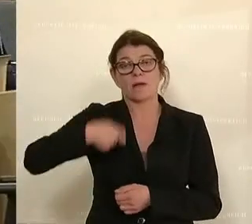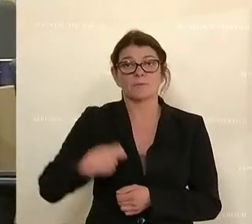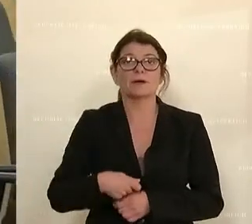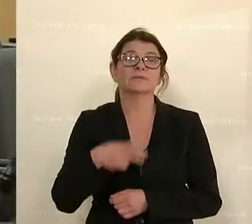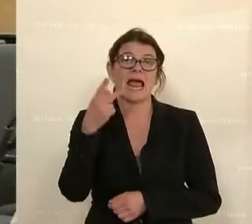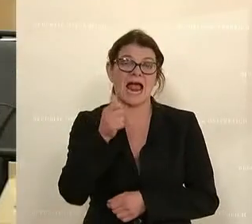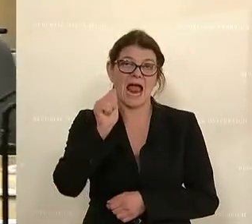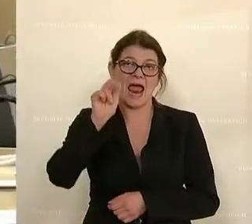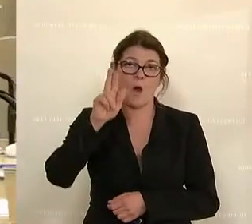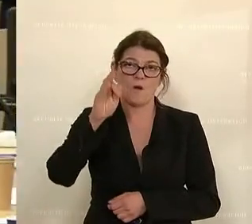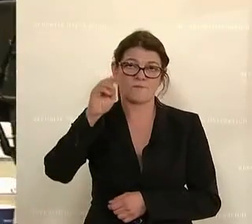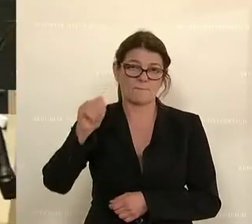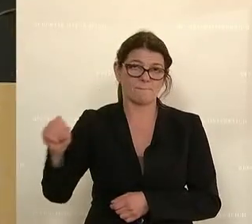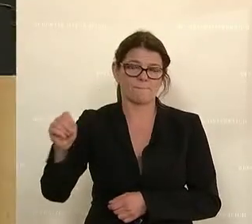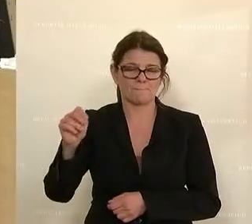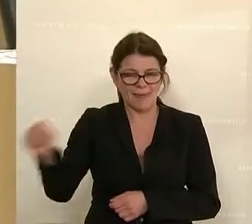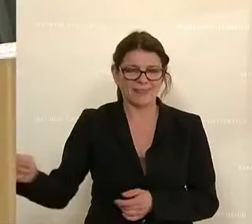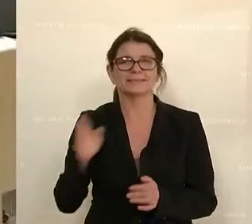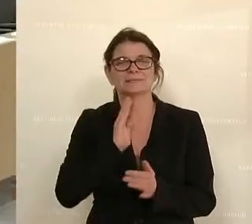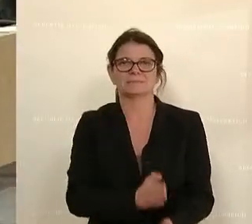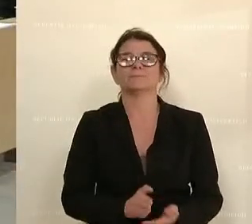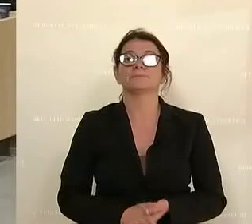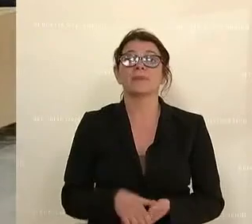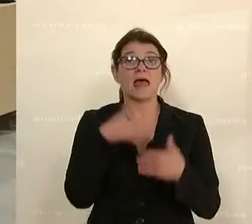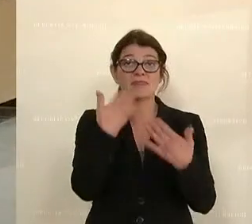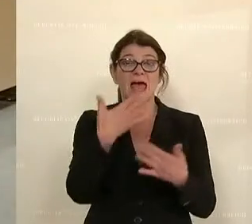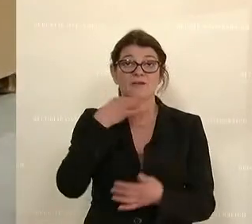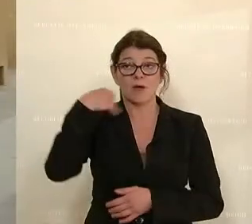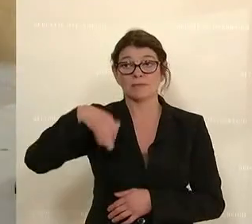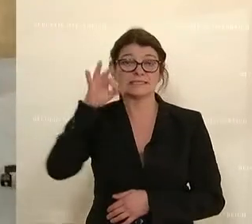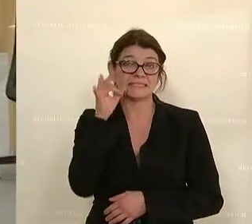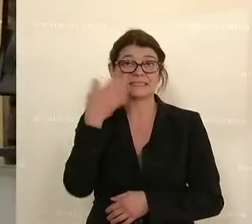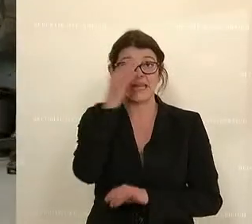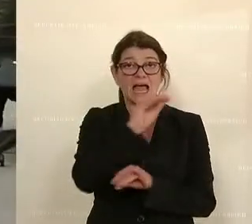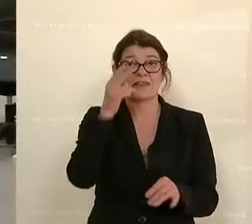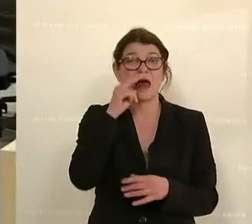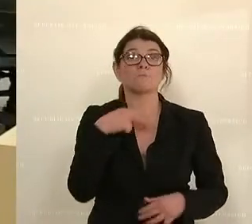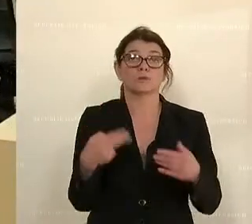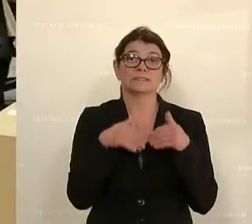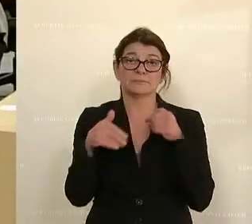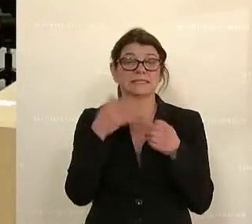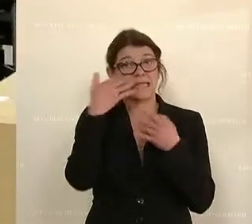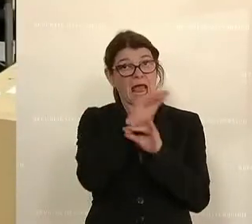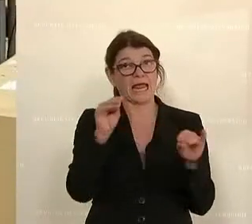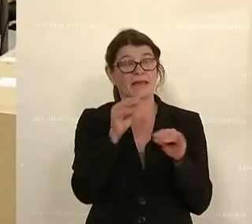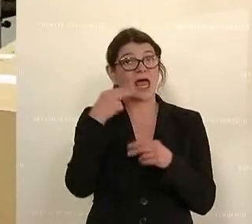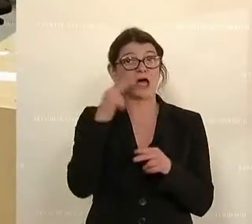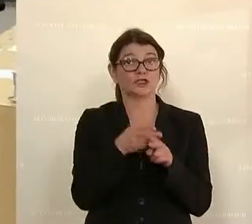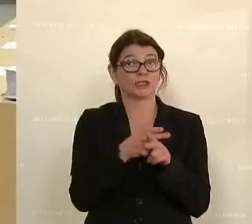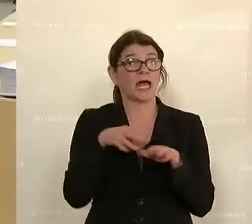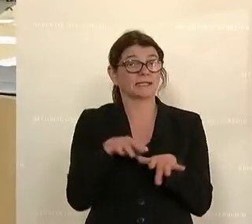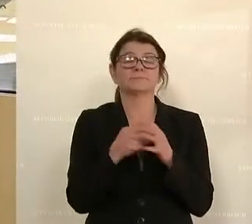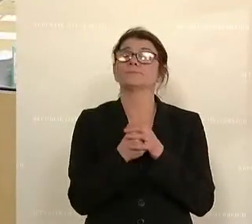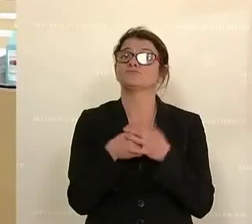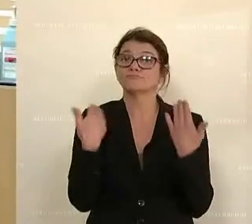Allerdings hat er Zweifel, ob der strategischen Führungsinstanz. Er vermisst nämlich einen stabilen Finanzierungsplan und